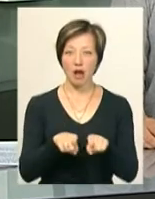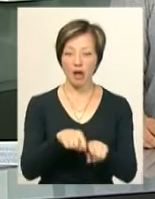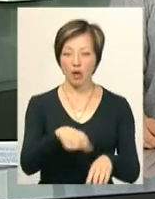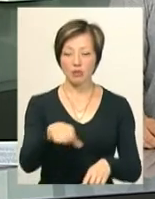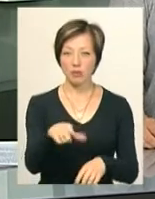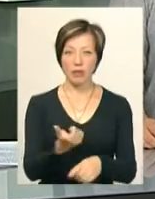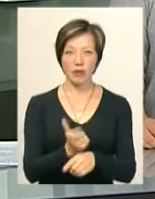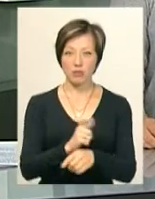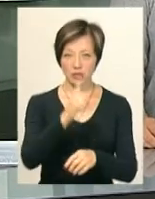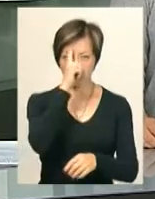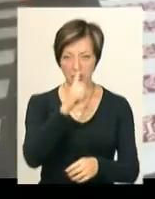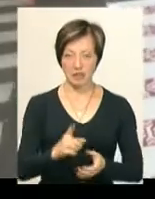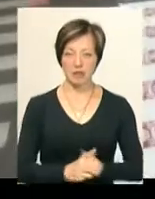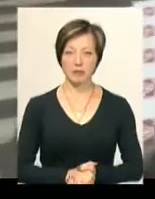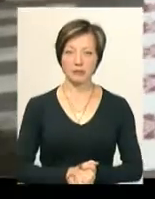більше місяця.